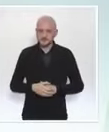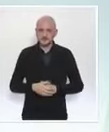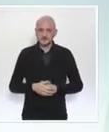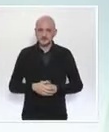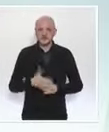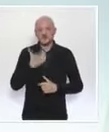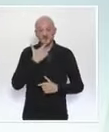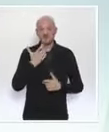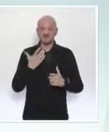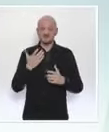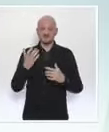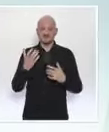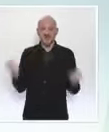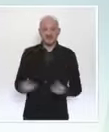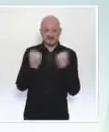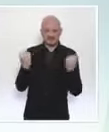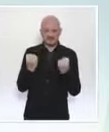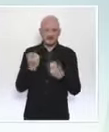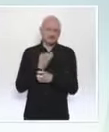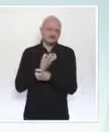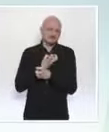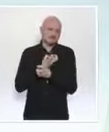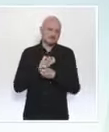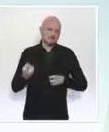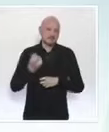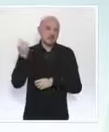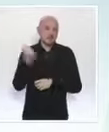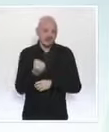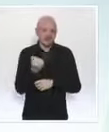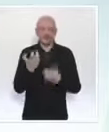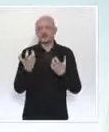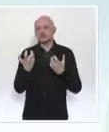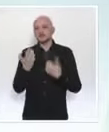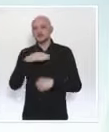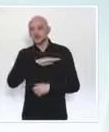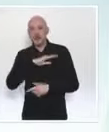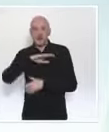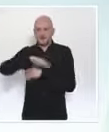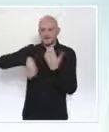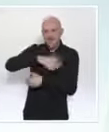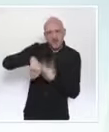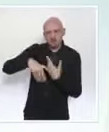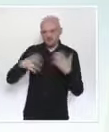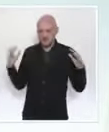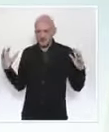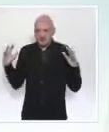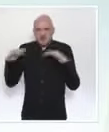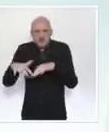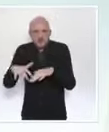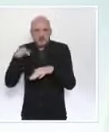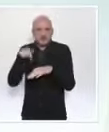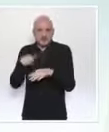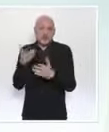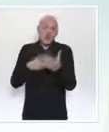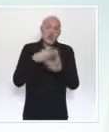plus de risques, notamment parce qu'elles favorisent le brassage et la concentration de population, ou qu'elles ne